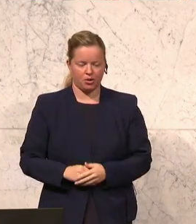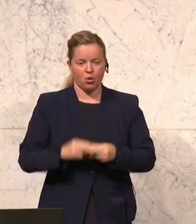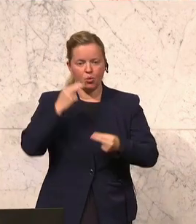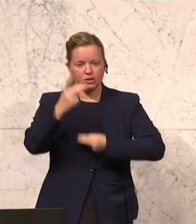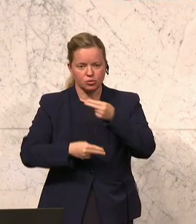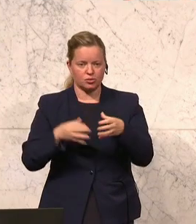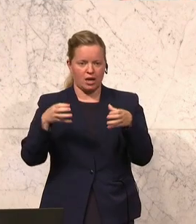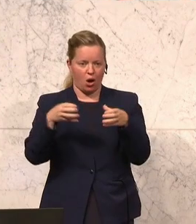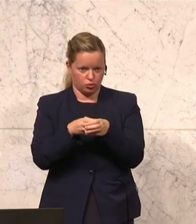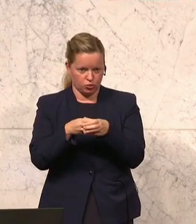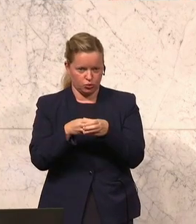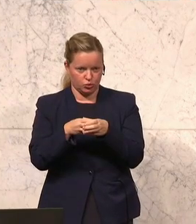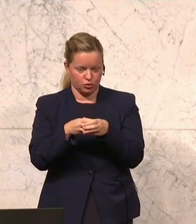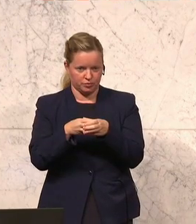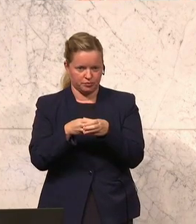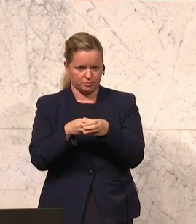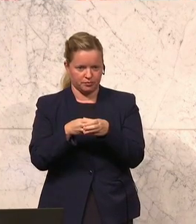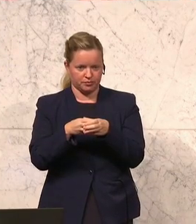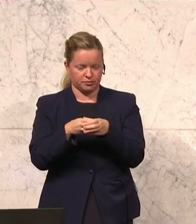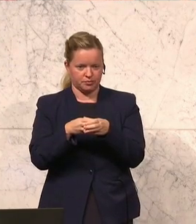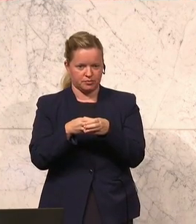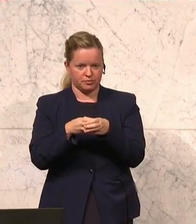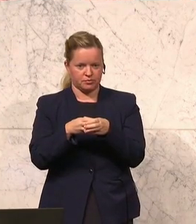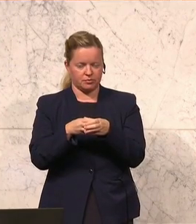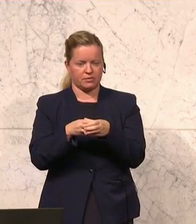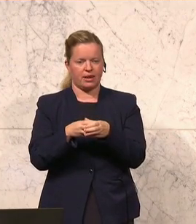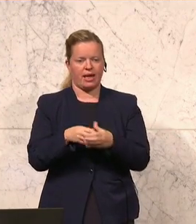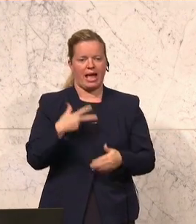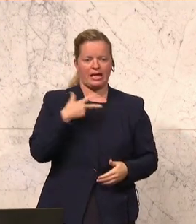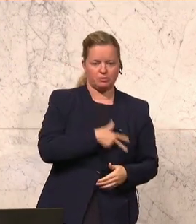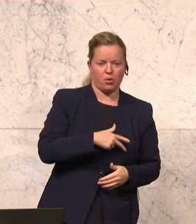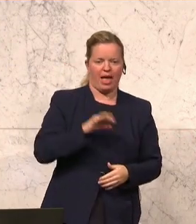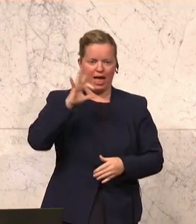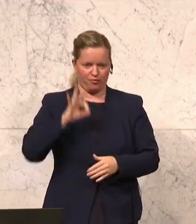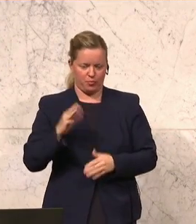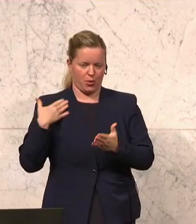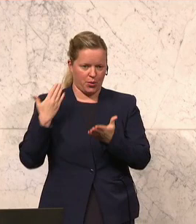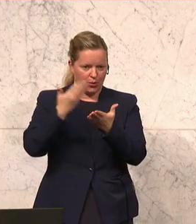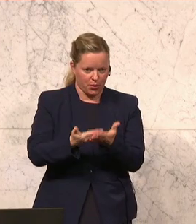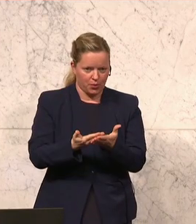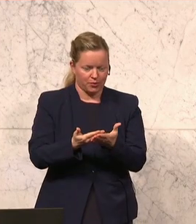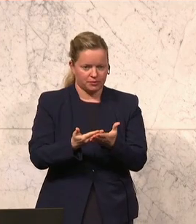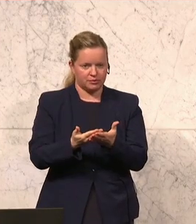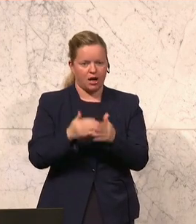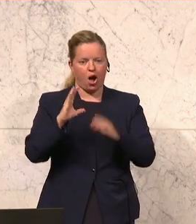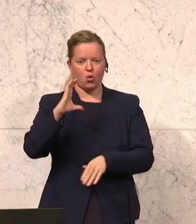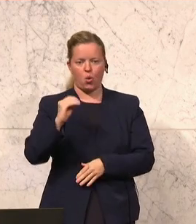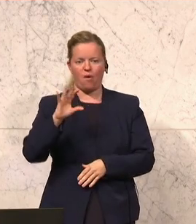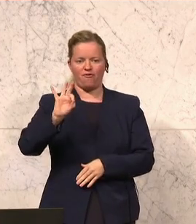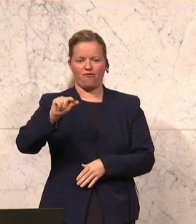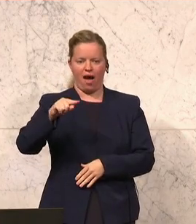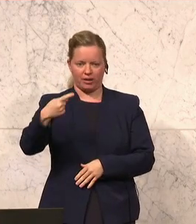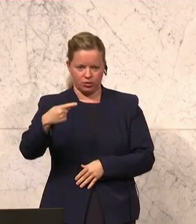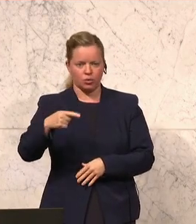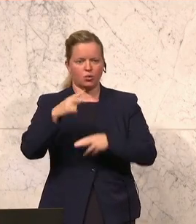Zum Untersuchungsausschuss, den die SPÖ und die FPÖ einbringt, darf ich festhalten, ein Kofag-Untersuchungsausschuss